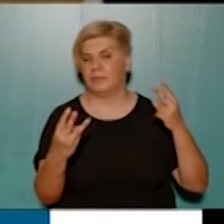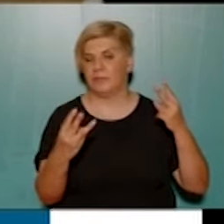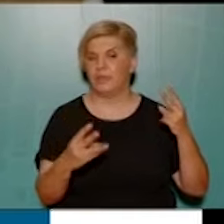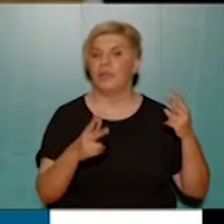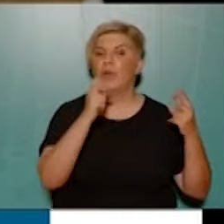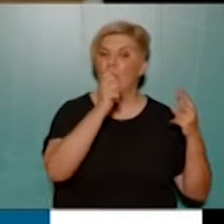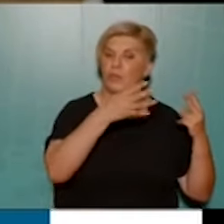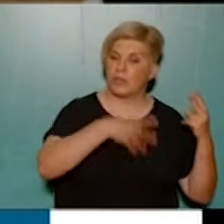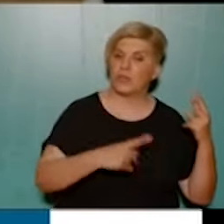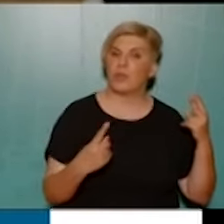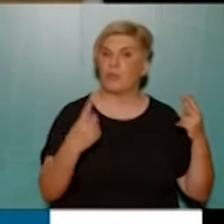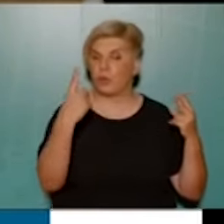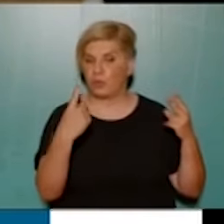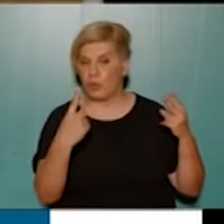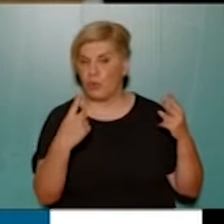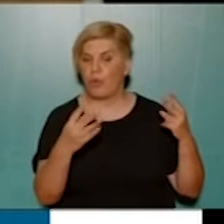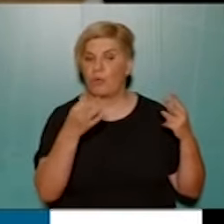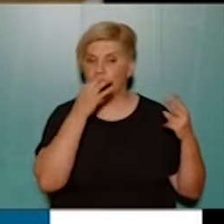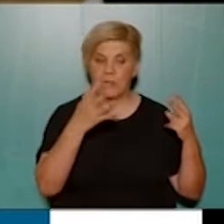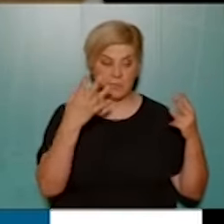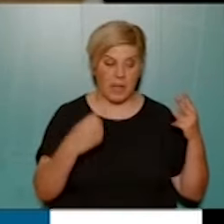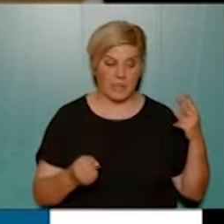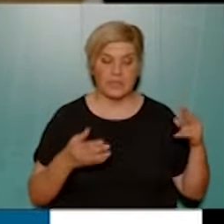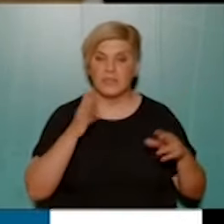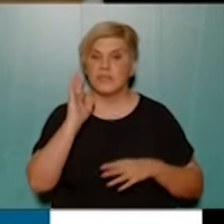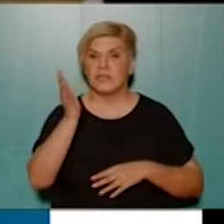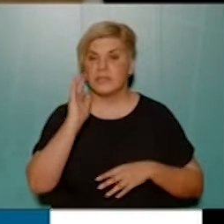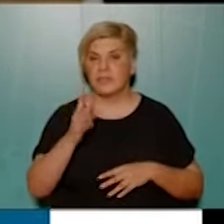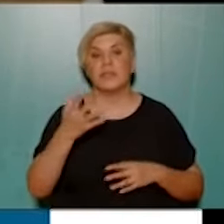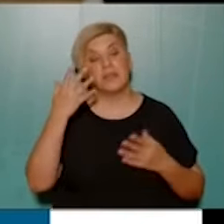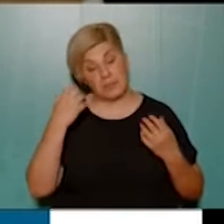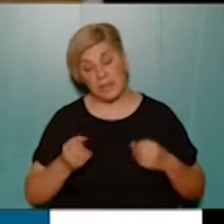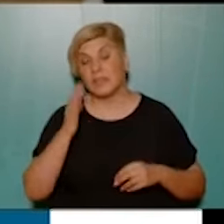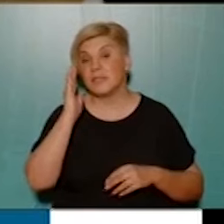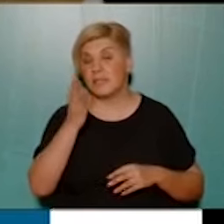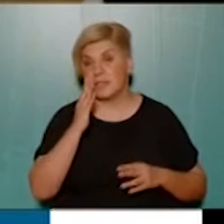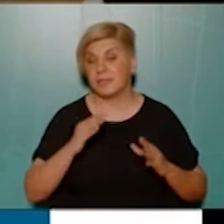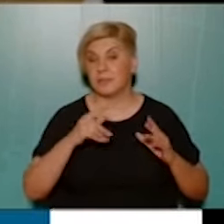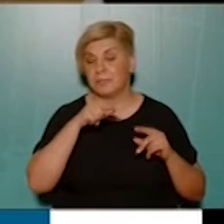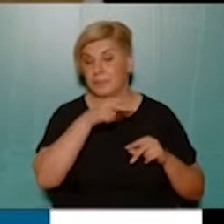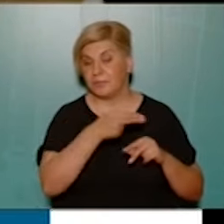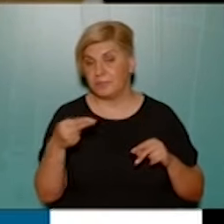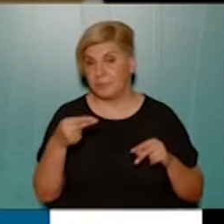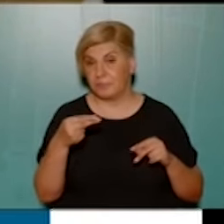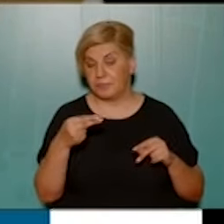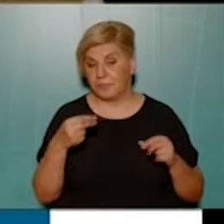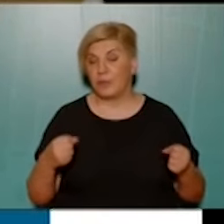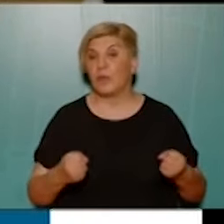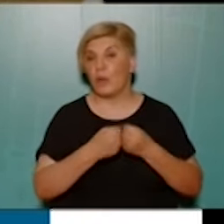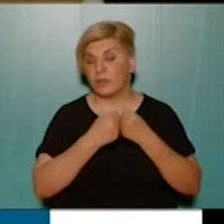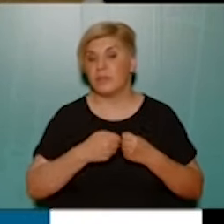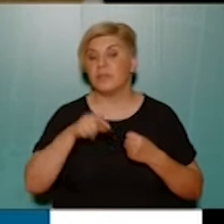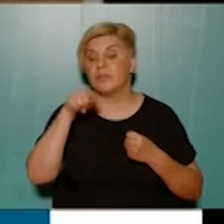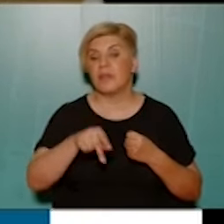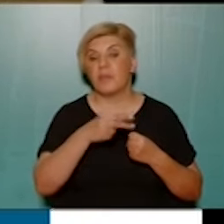89 και στο πρώτο, που όπως λέτε υπάρχει η σήγηση, υπήρχε η σήγηση τέλος πάντων κόντρα στις προηγούμενες